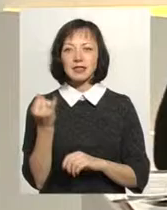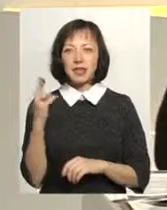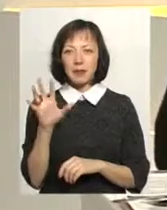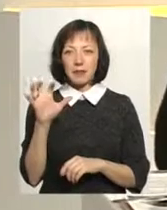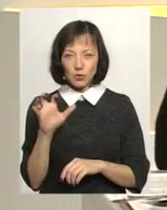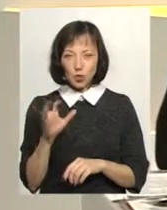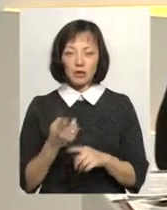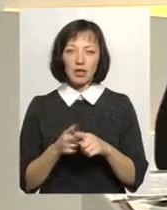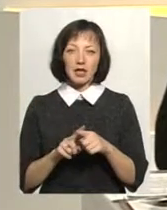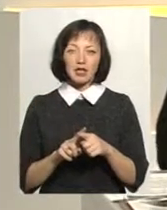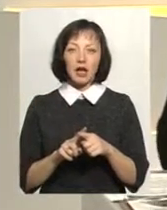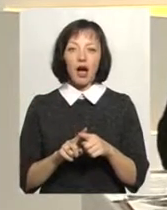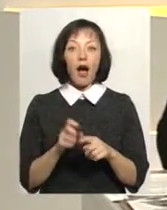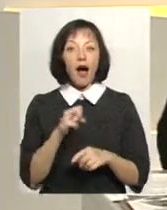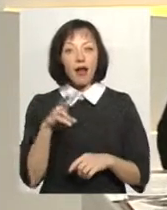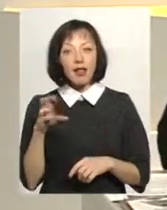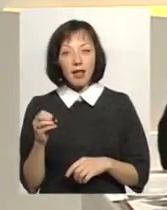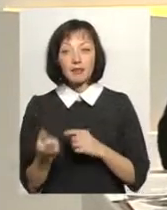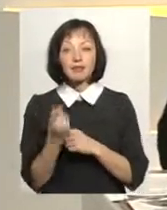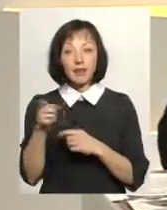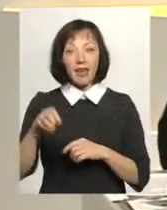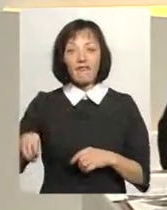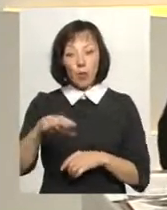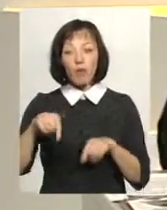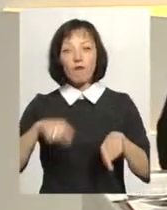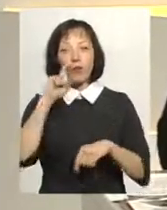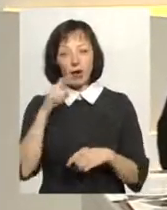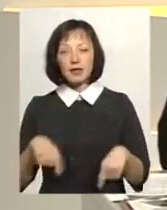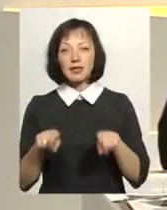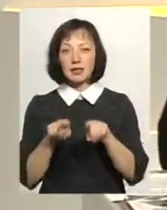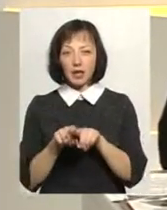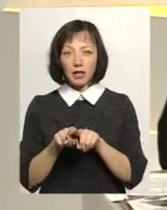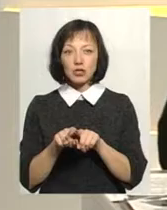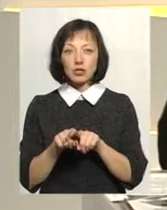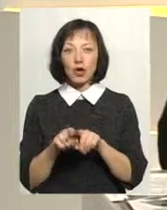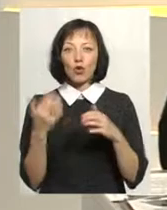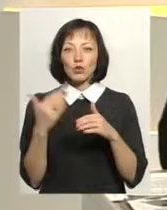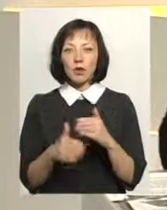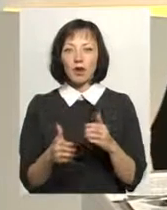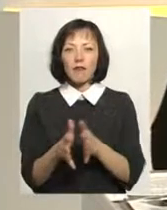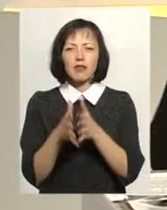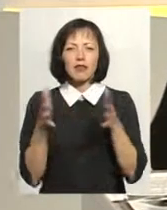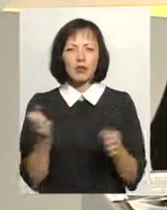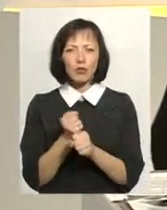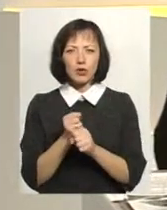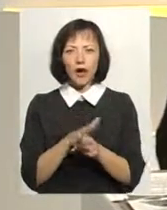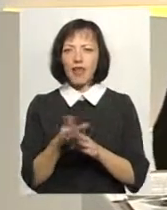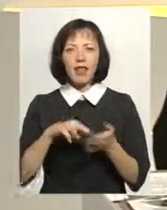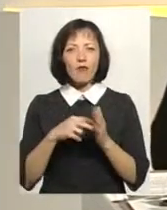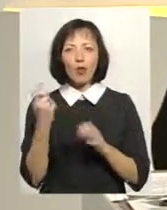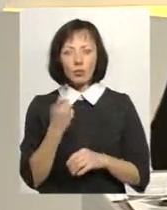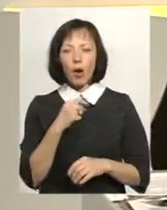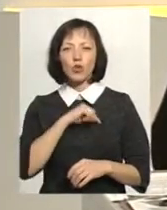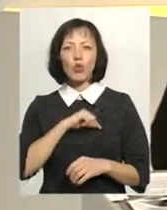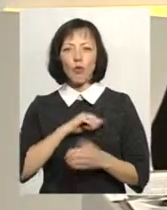з Європи, 500 річчя, Але в Україні це теж піднято великим пластом, можливо, не в економіці, але в